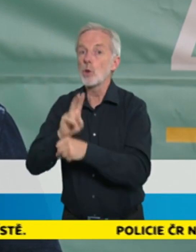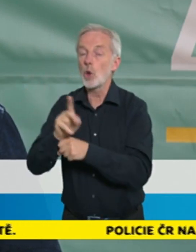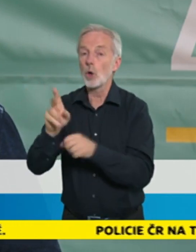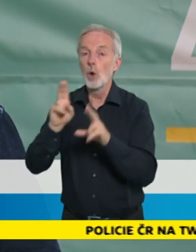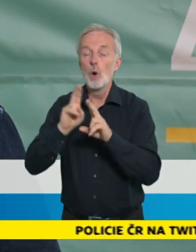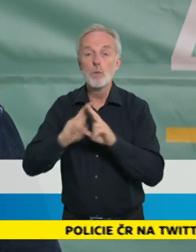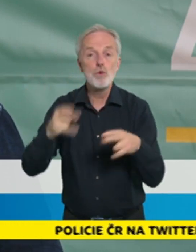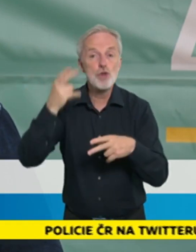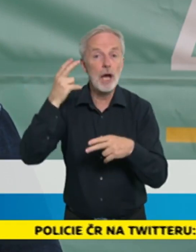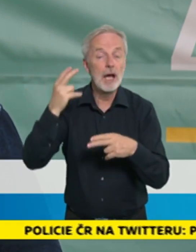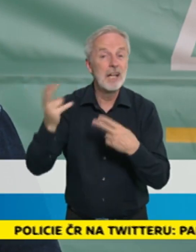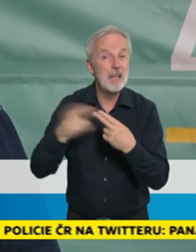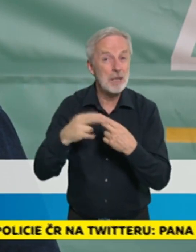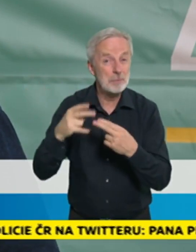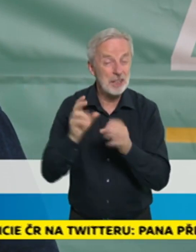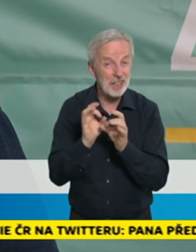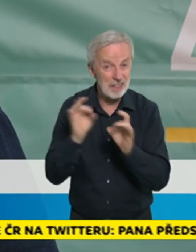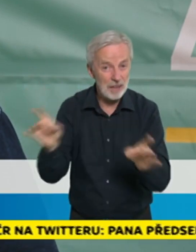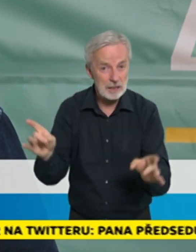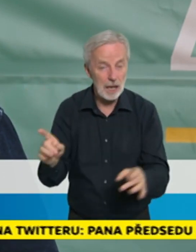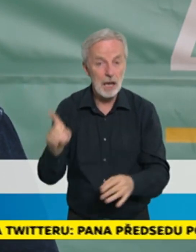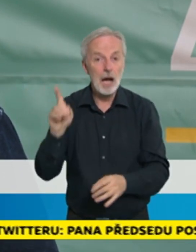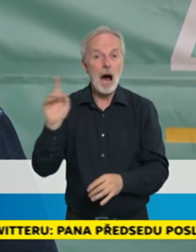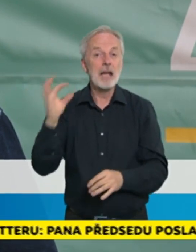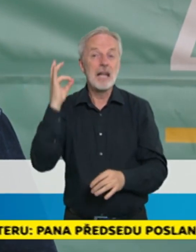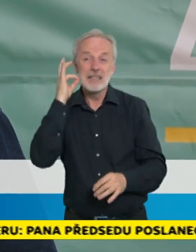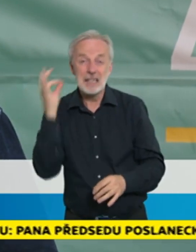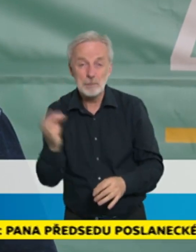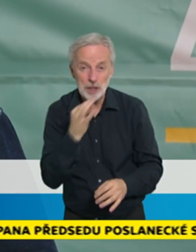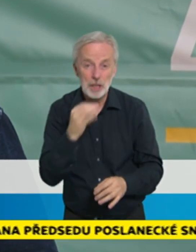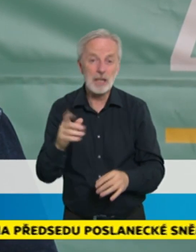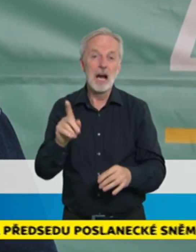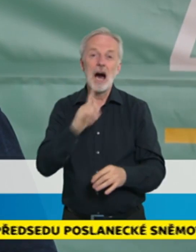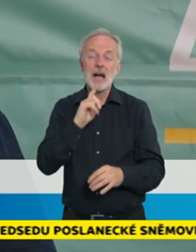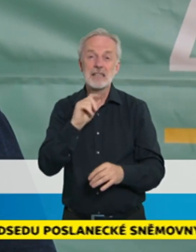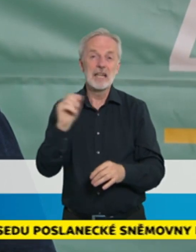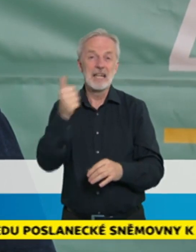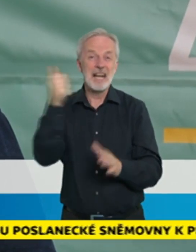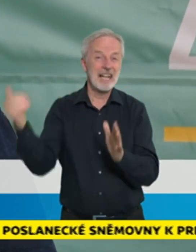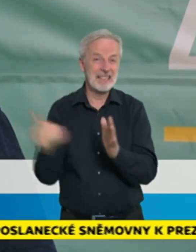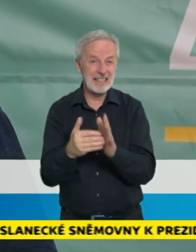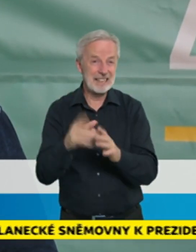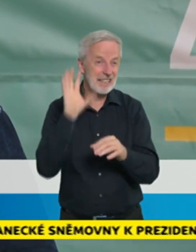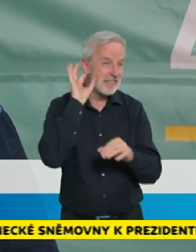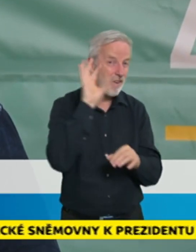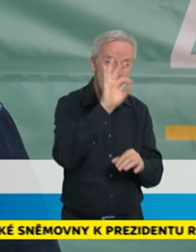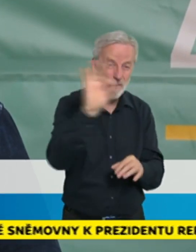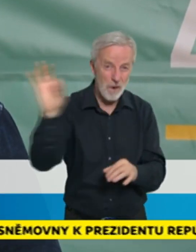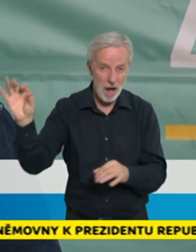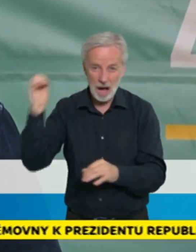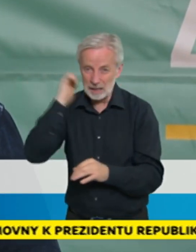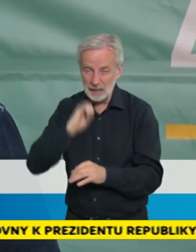pozitivních případů a zbytek trasují externí call centra, zejména trasují teda ty kontakty.